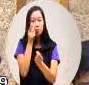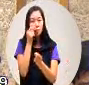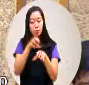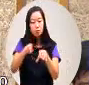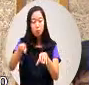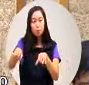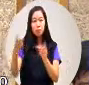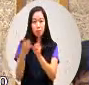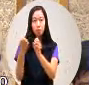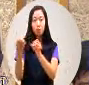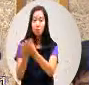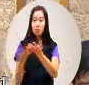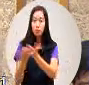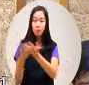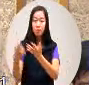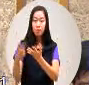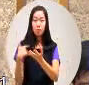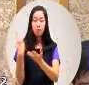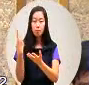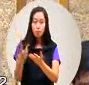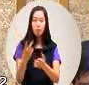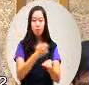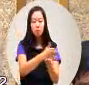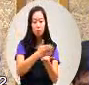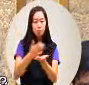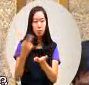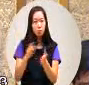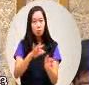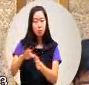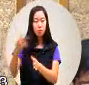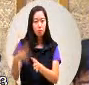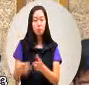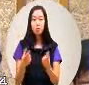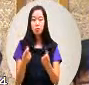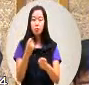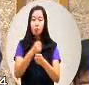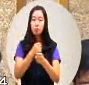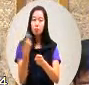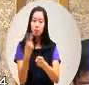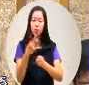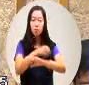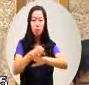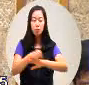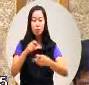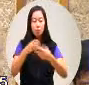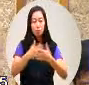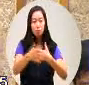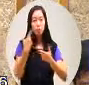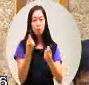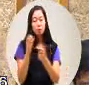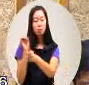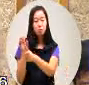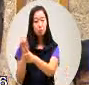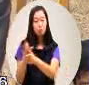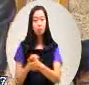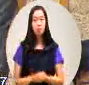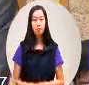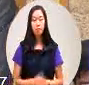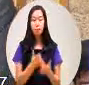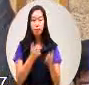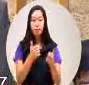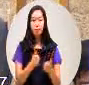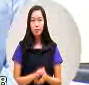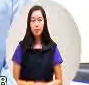来协商是不是除了清疏以外有一些尽量来做那个护案的工程我们跟他怀疑好 谢谢